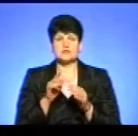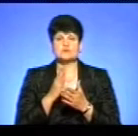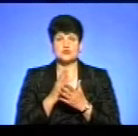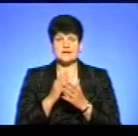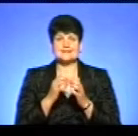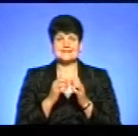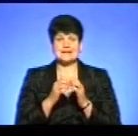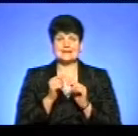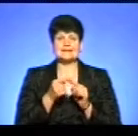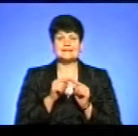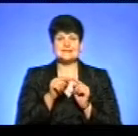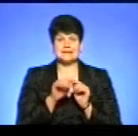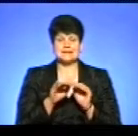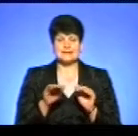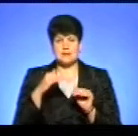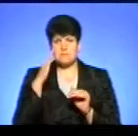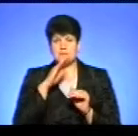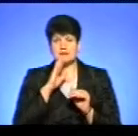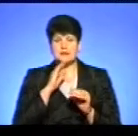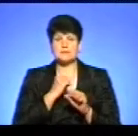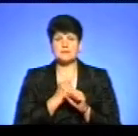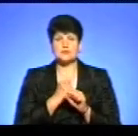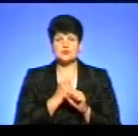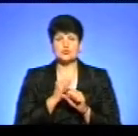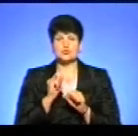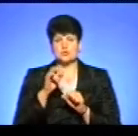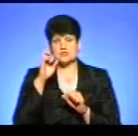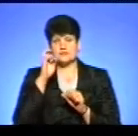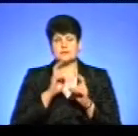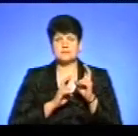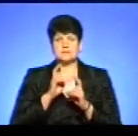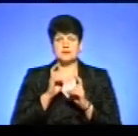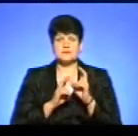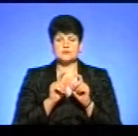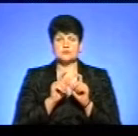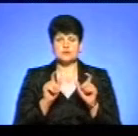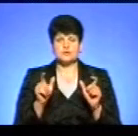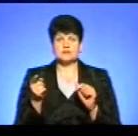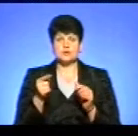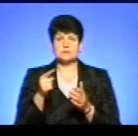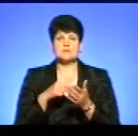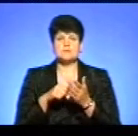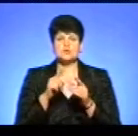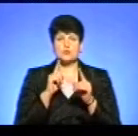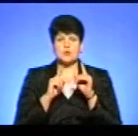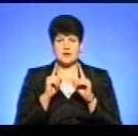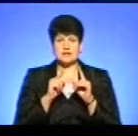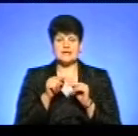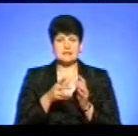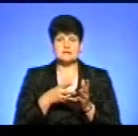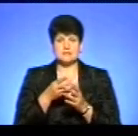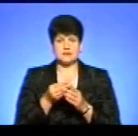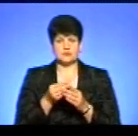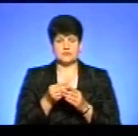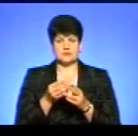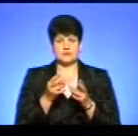серед цих дітей, батьки яких працюють у комунальних підприємствах, установах Тернопільської міської ради. Тобто їм сплачувати взагалі